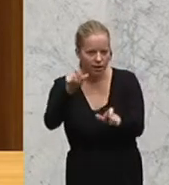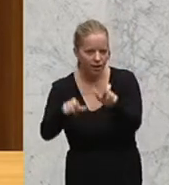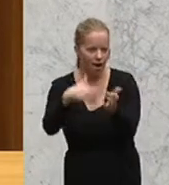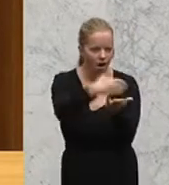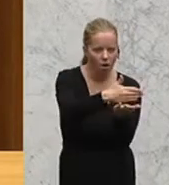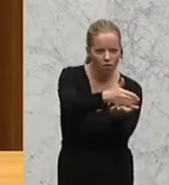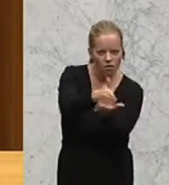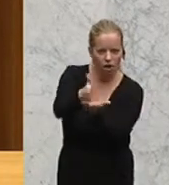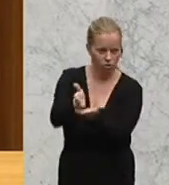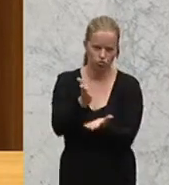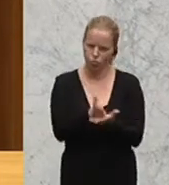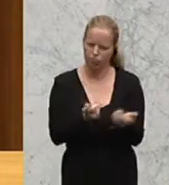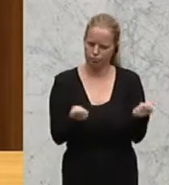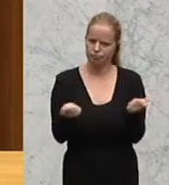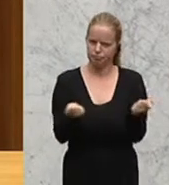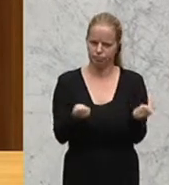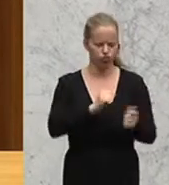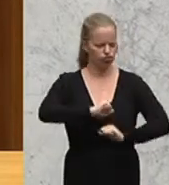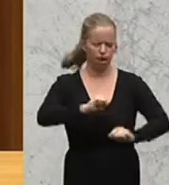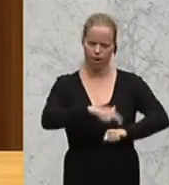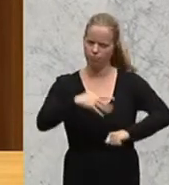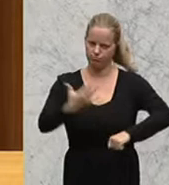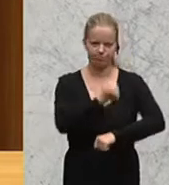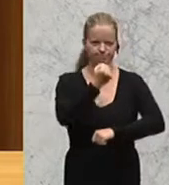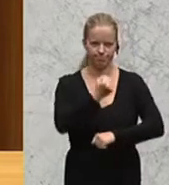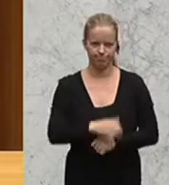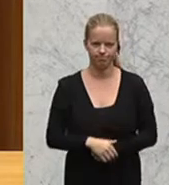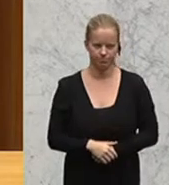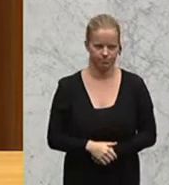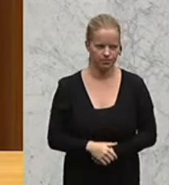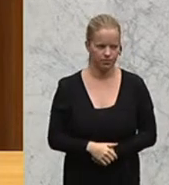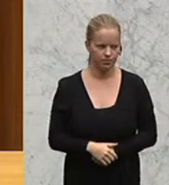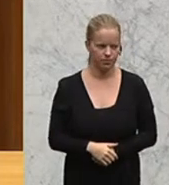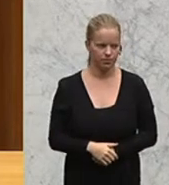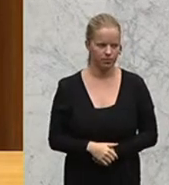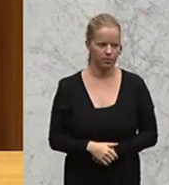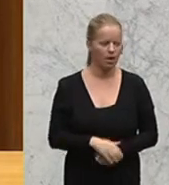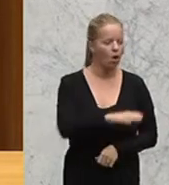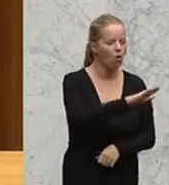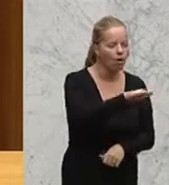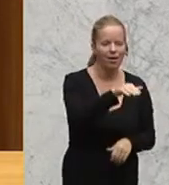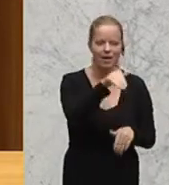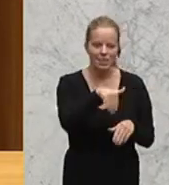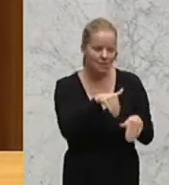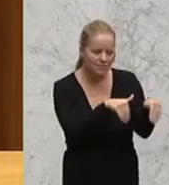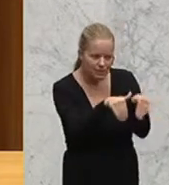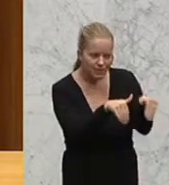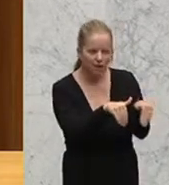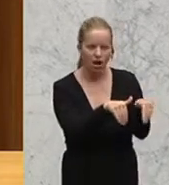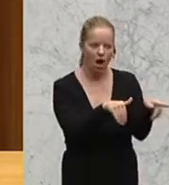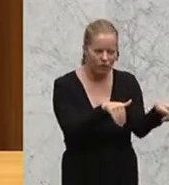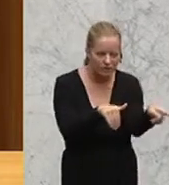entsprechend zu regeln. Wir haben das sehr, sehr schnell hingekriegt und dementsprechend den Innenministern auch den Weg geebnet,